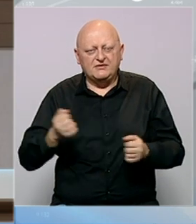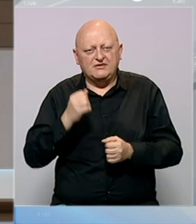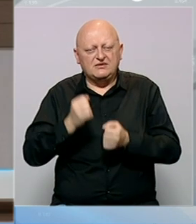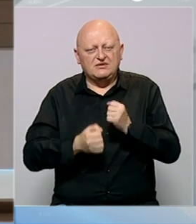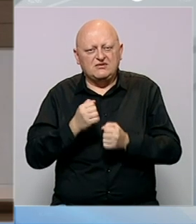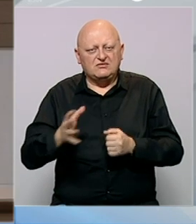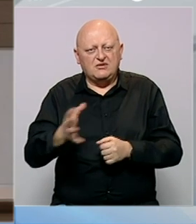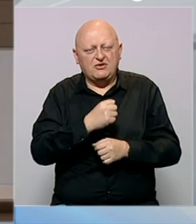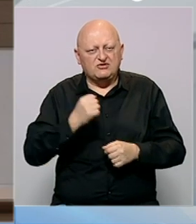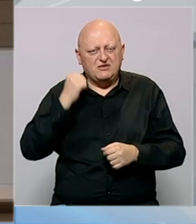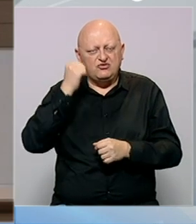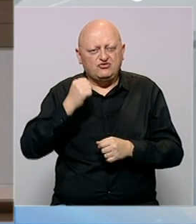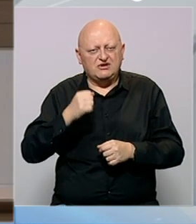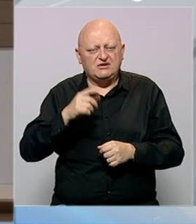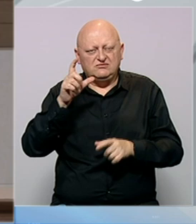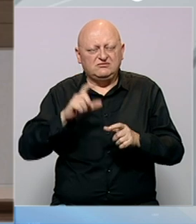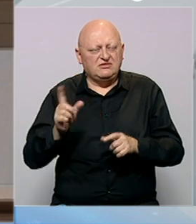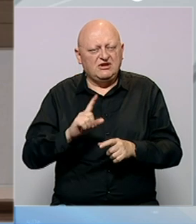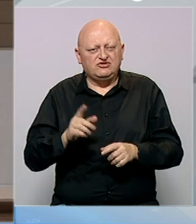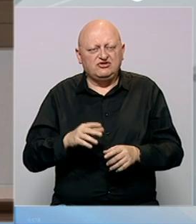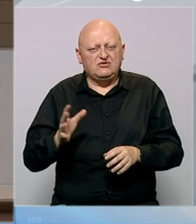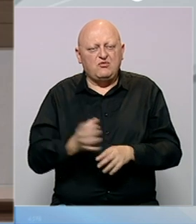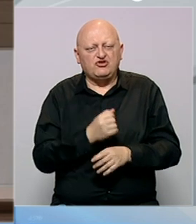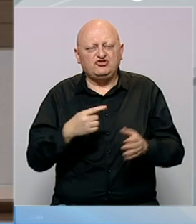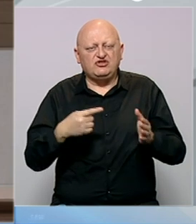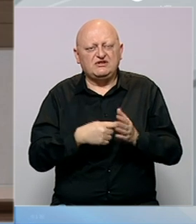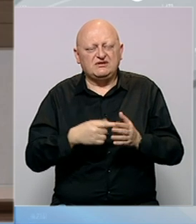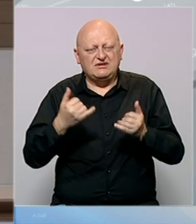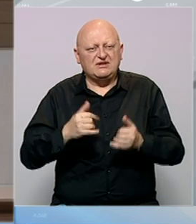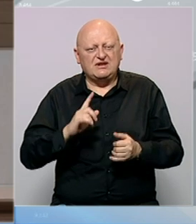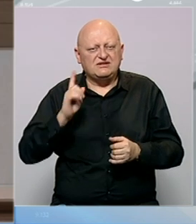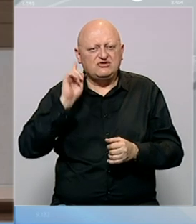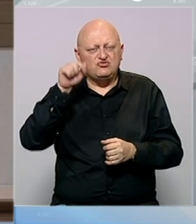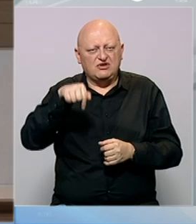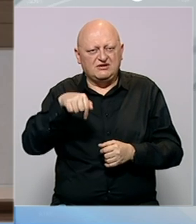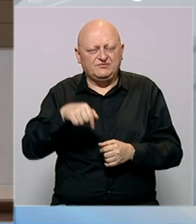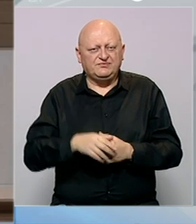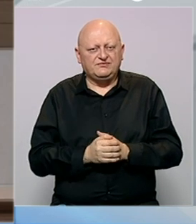terorizma preuzme Turska i Turska nacija neće postići cilj ni danas ni sutra.